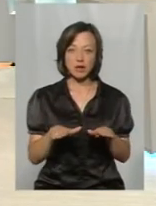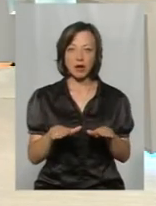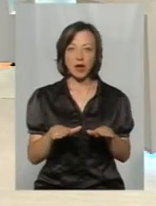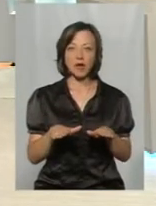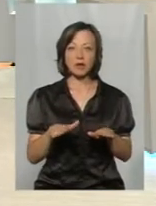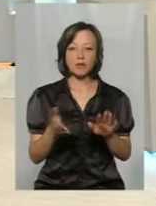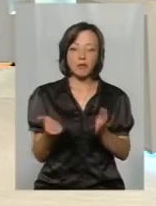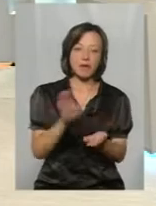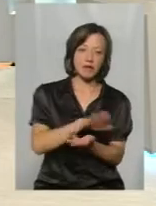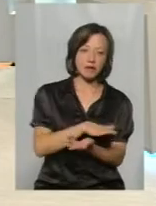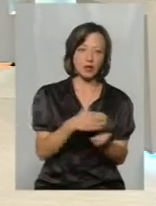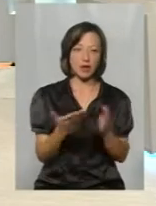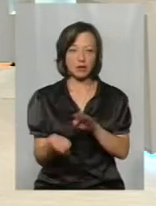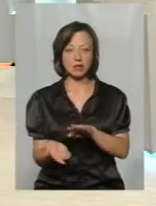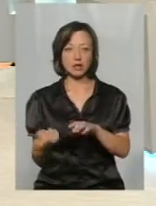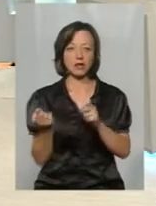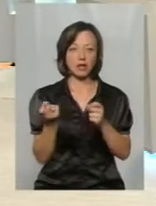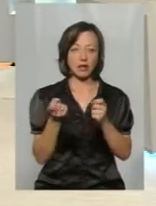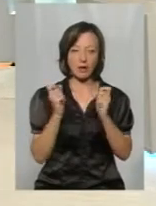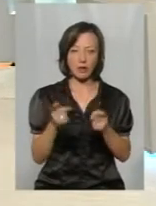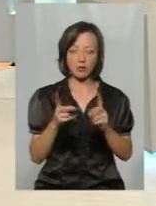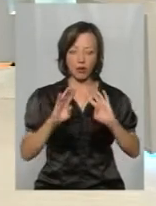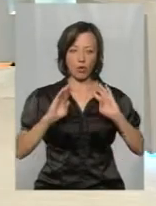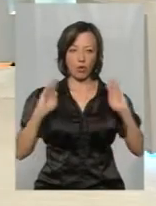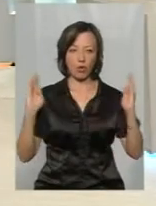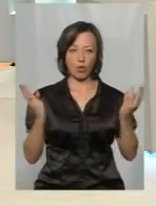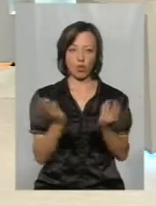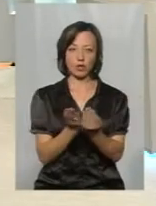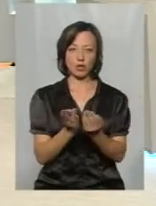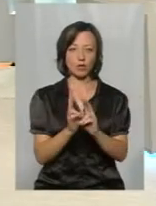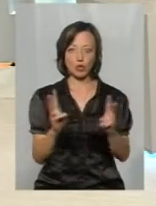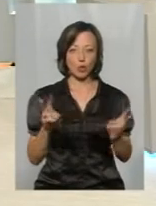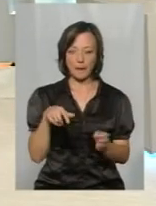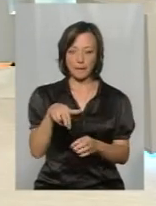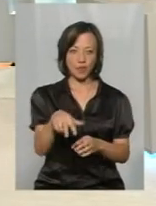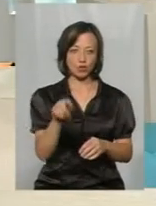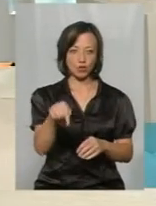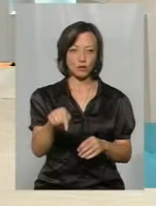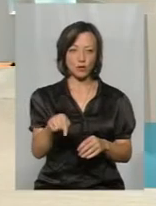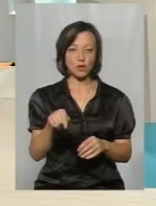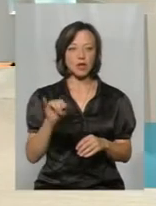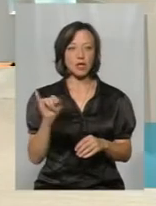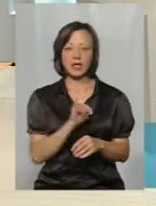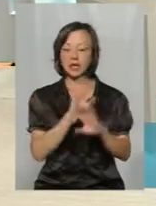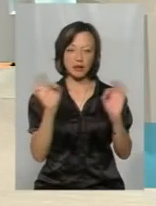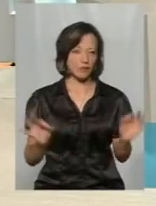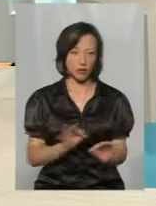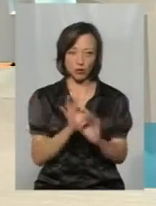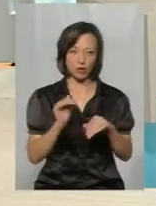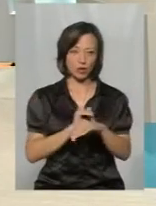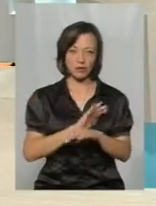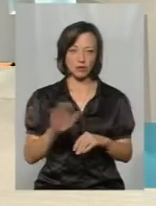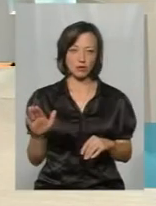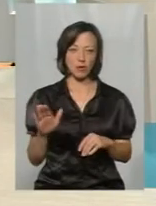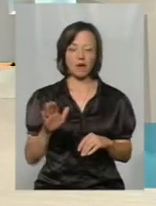перевертати, кидати. Його потрібно огородити, щоб ніхто більше не міг підійти туди і ні в якому разі не чіпав.